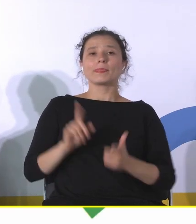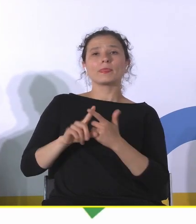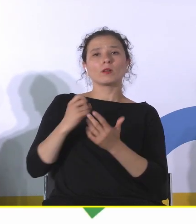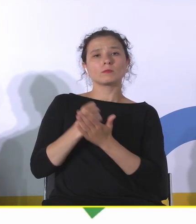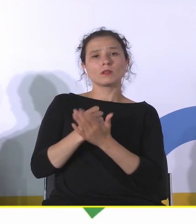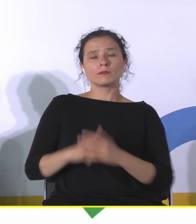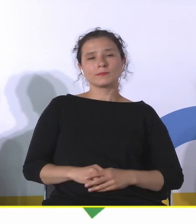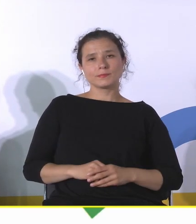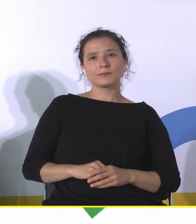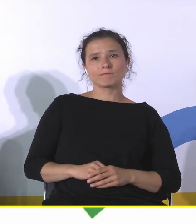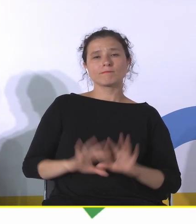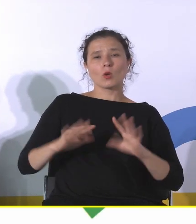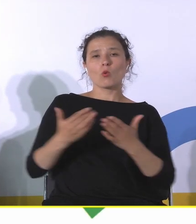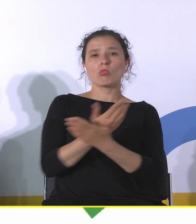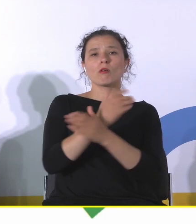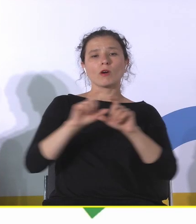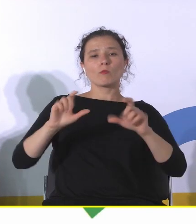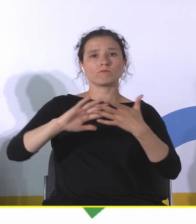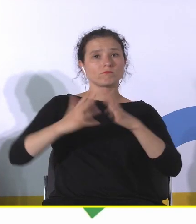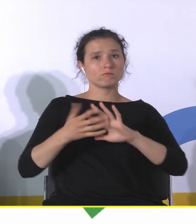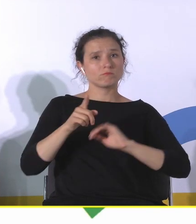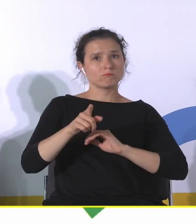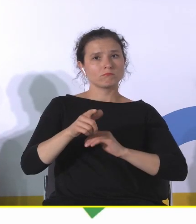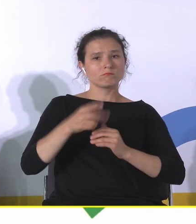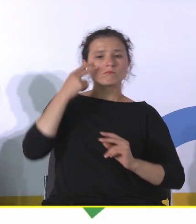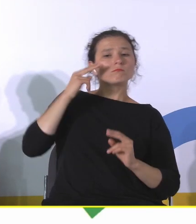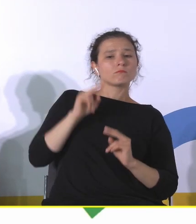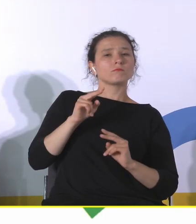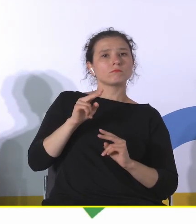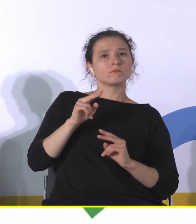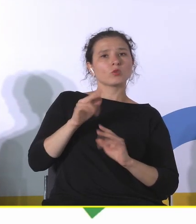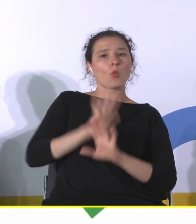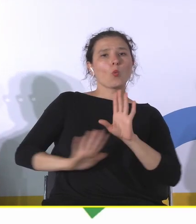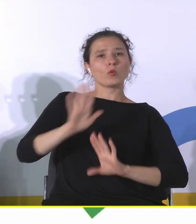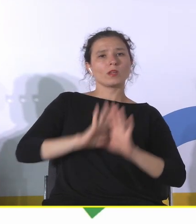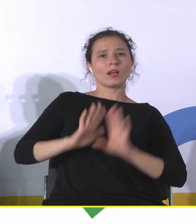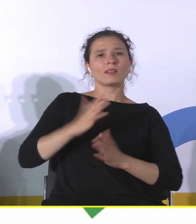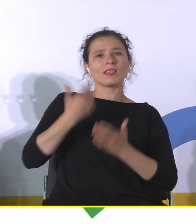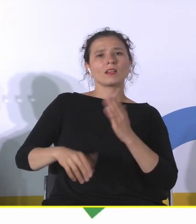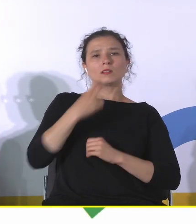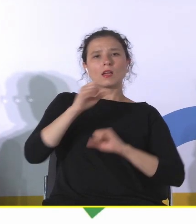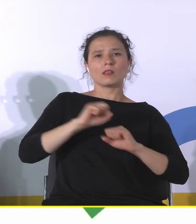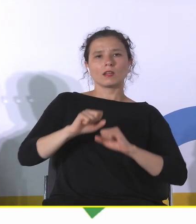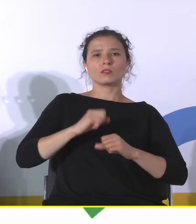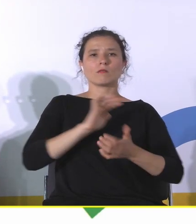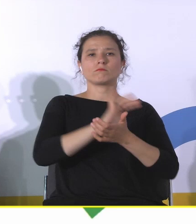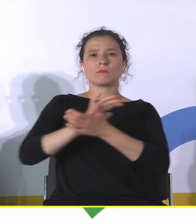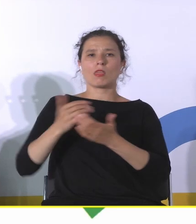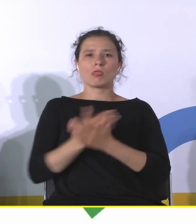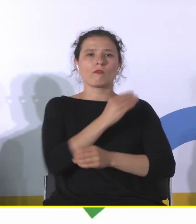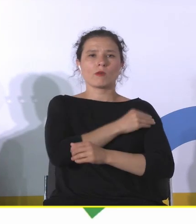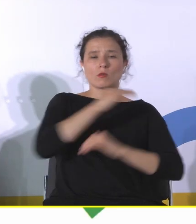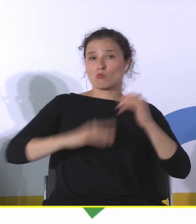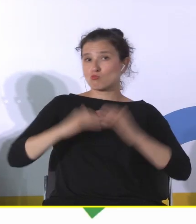sama odnowa obiektów zabytkowych może być widziana jako unikanie marnowania energii produkcji nowych materiałów budowlanych, czyli